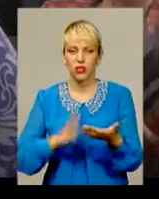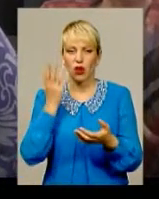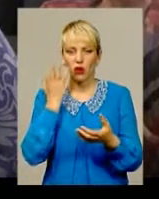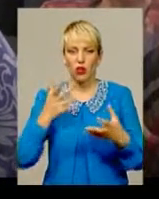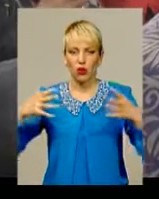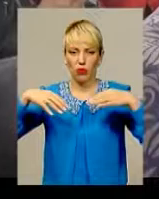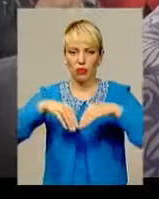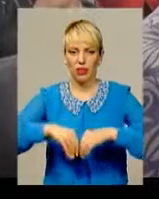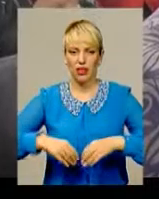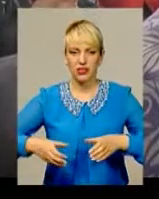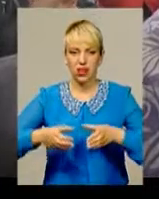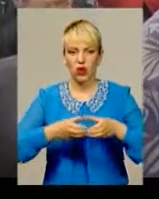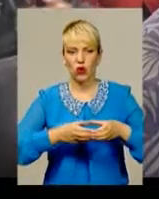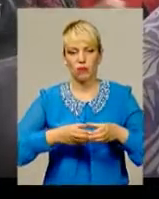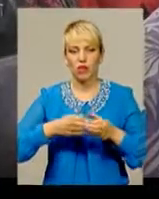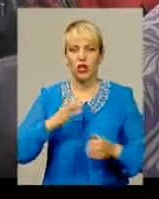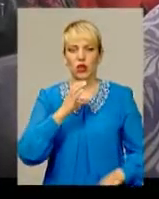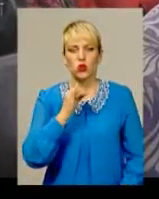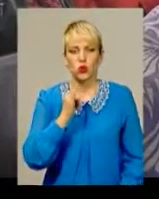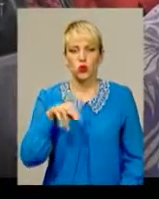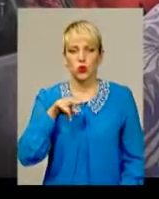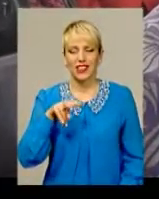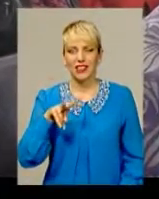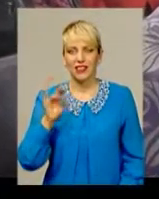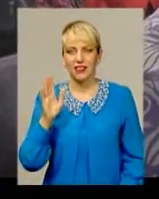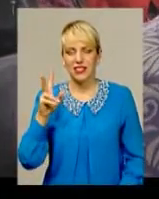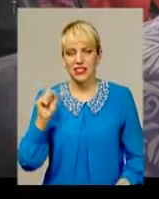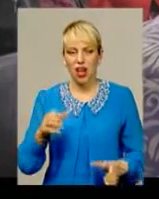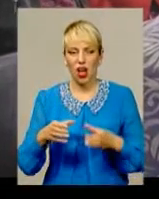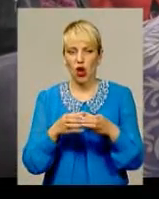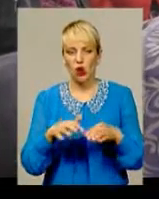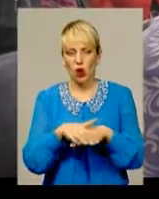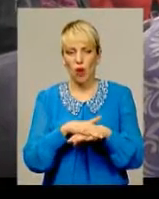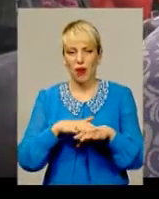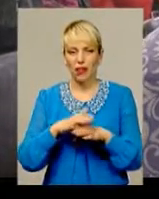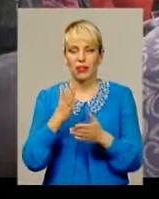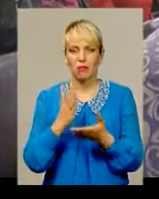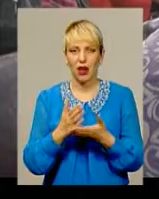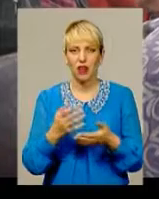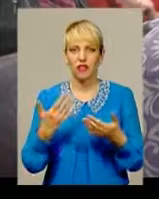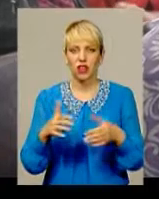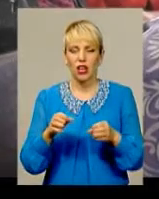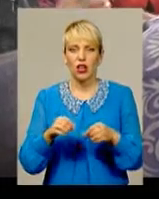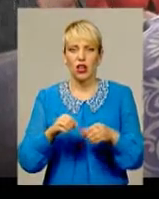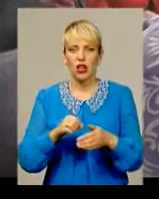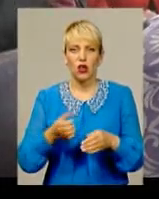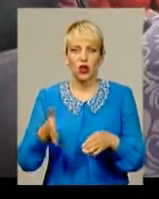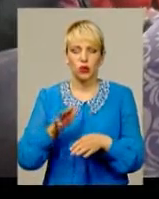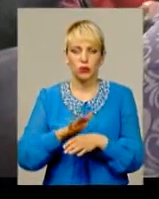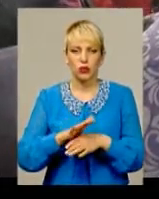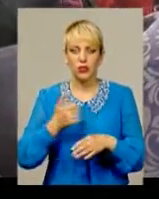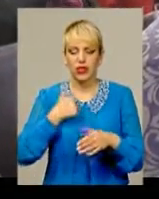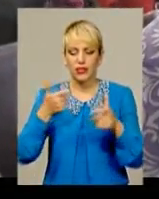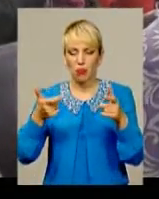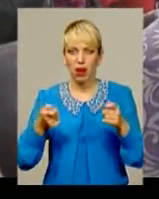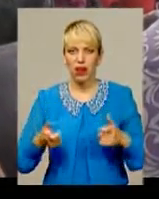'єднається громада. Наша судилківська громада вже має розпорядження, пакет документи готовий, і ми хочемо